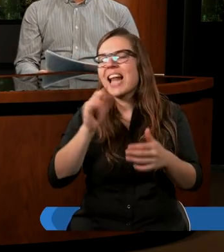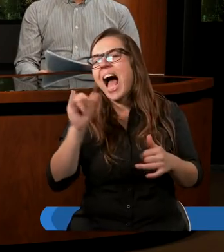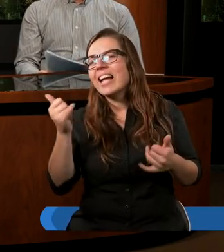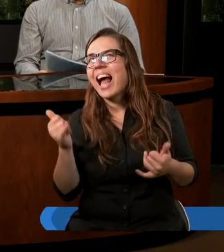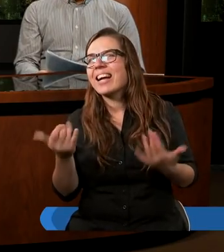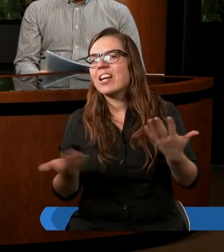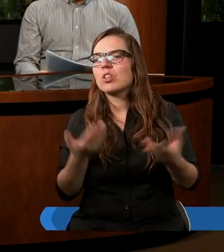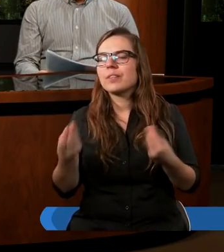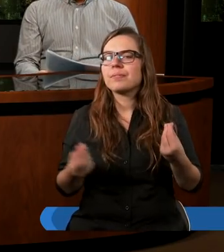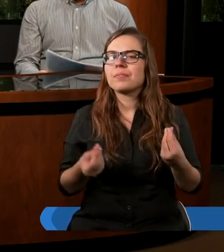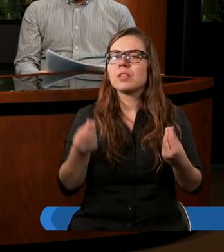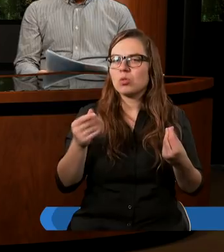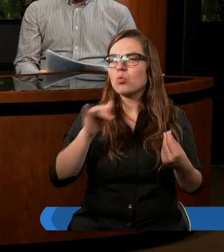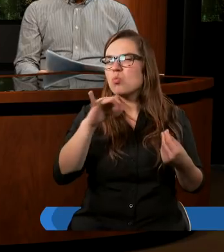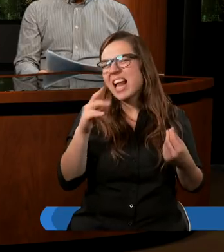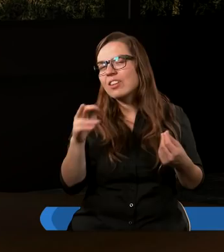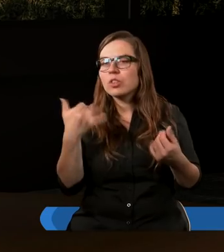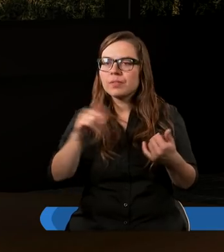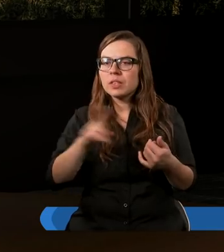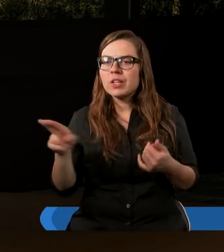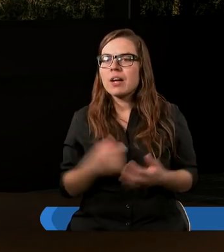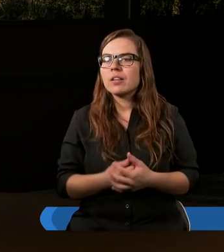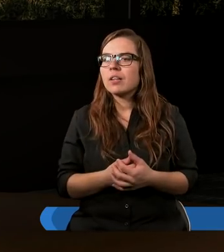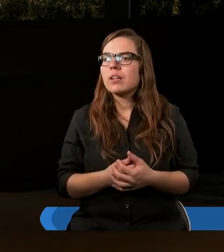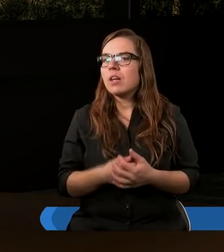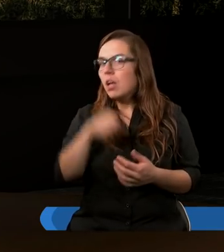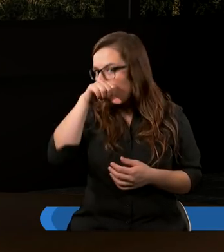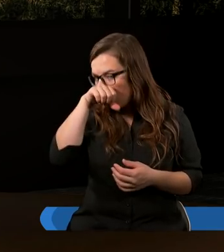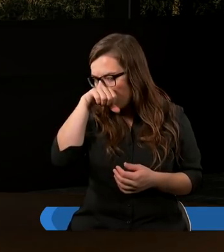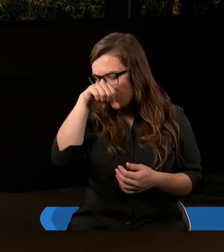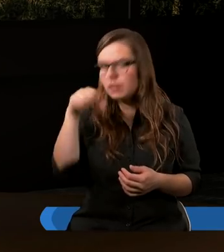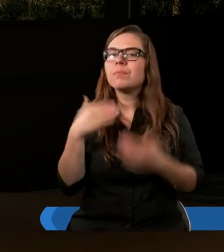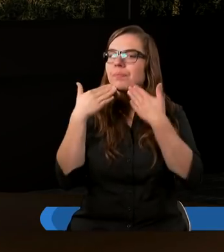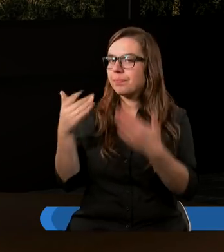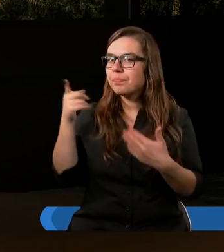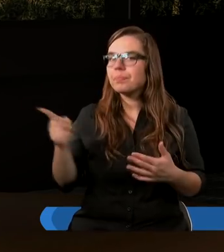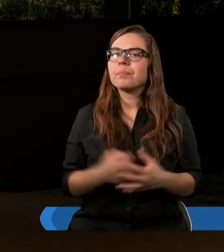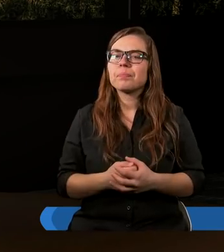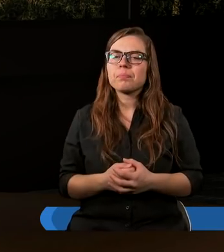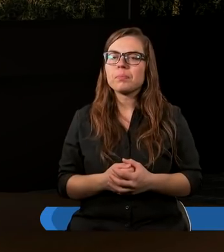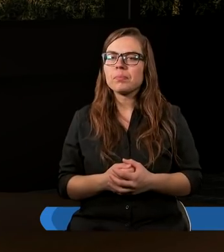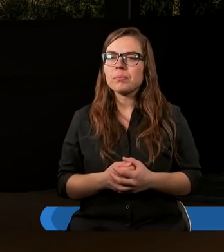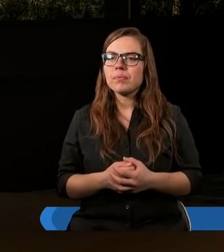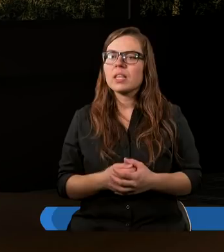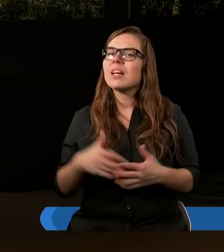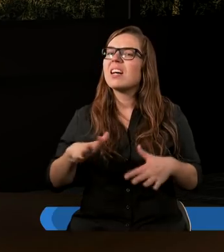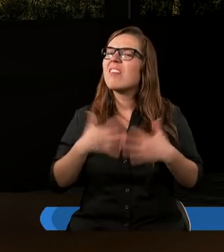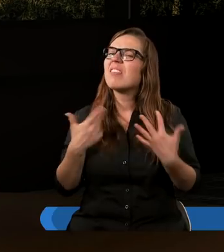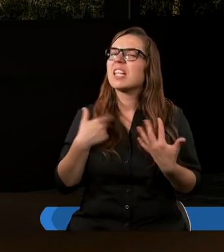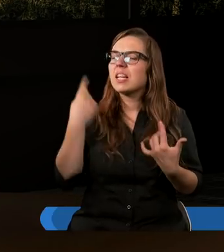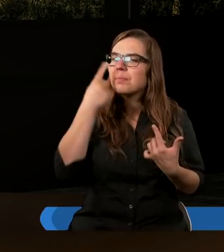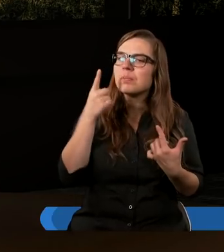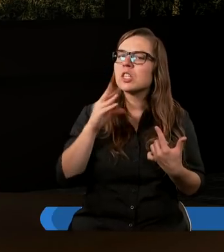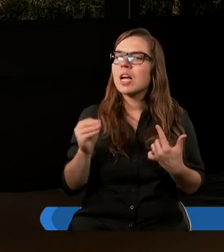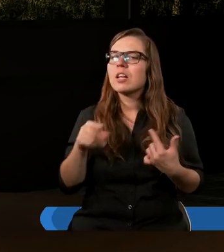karnajczyków. Bardzo dziękuję. Te myśli naprawdę wydaje się, że